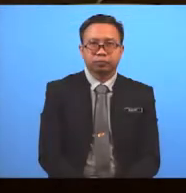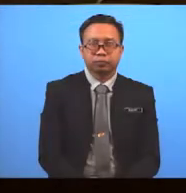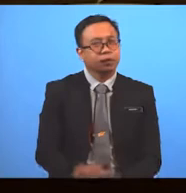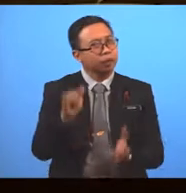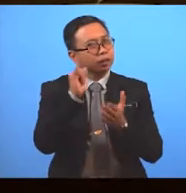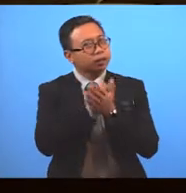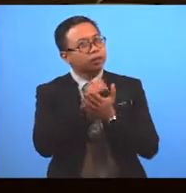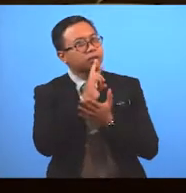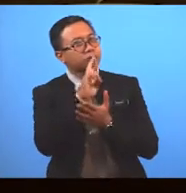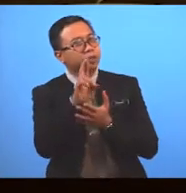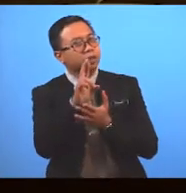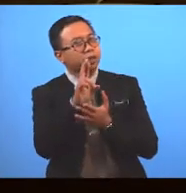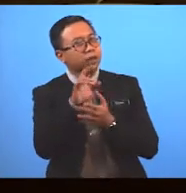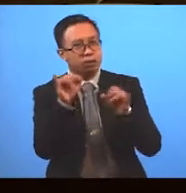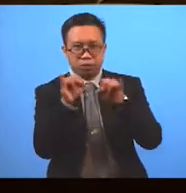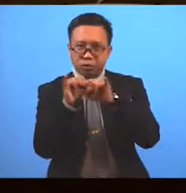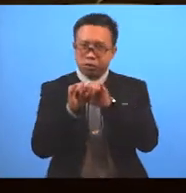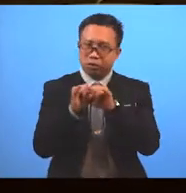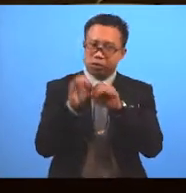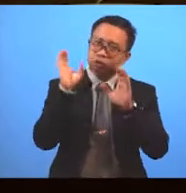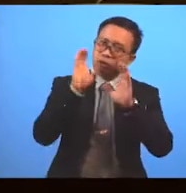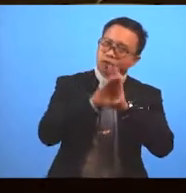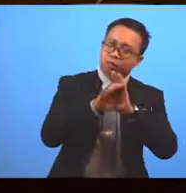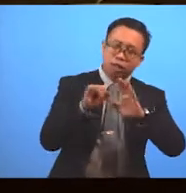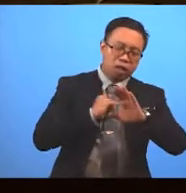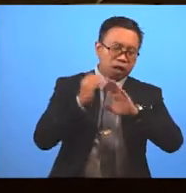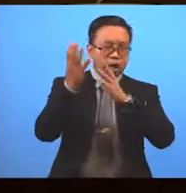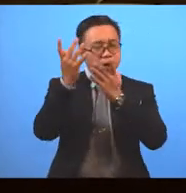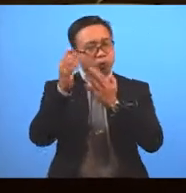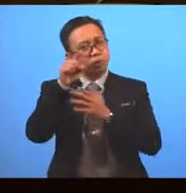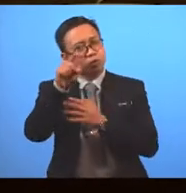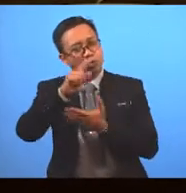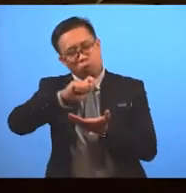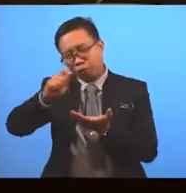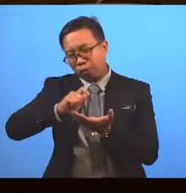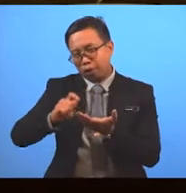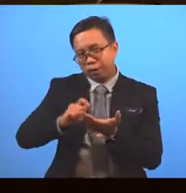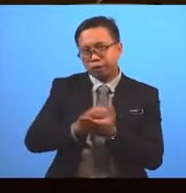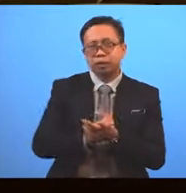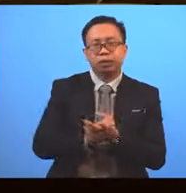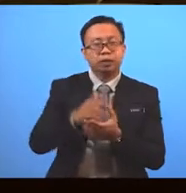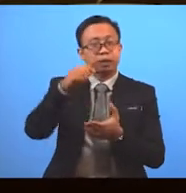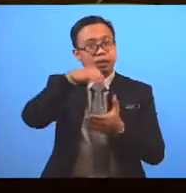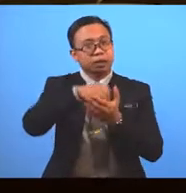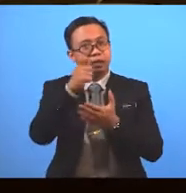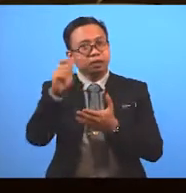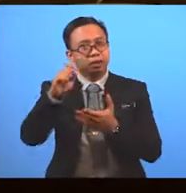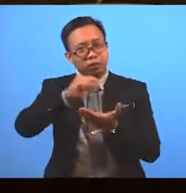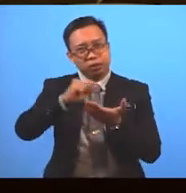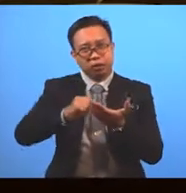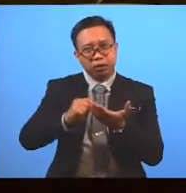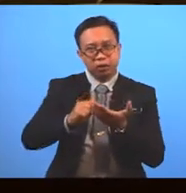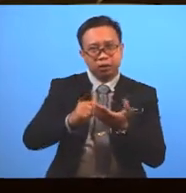The film